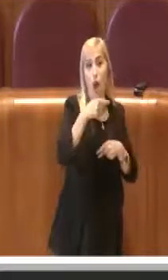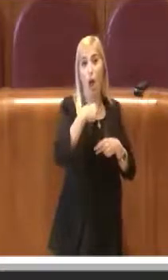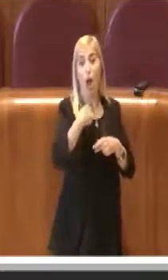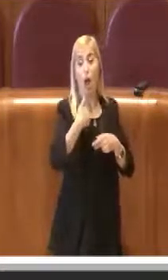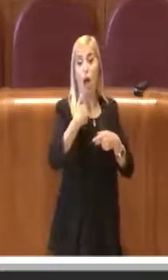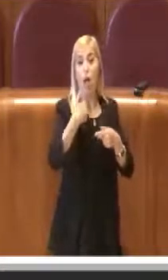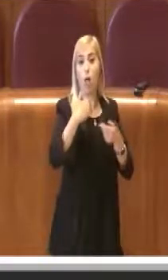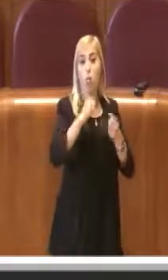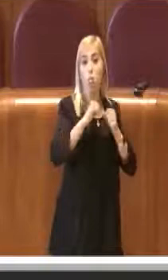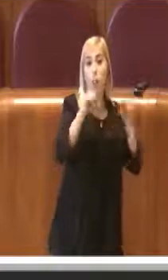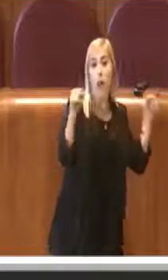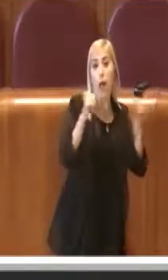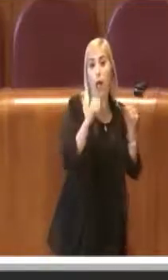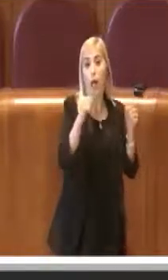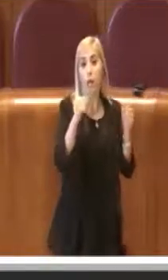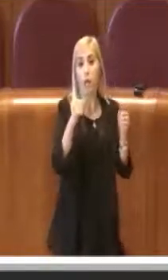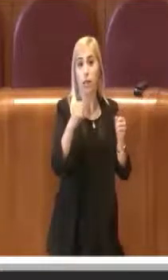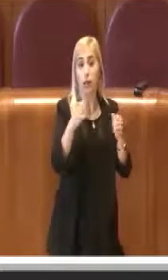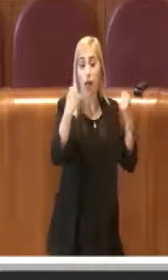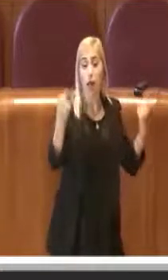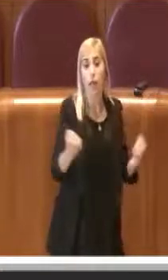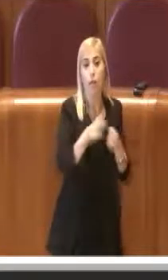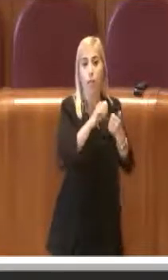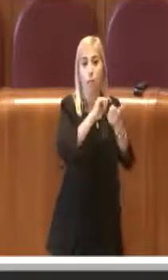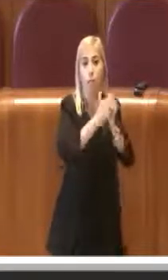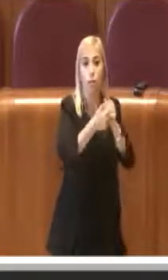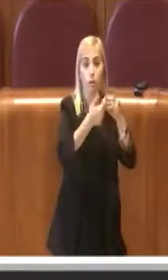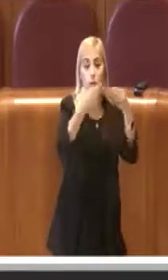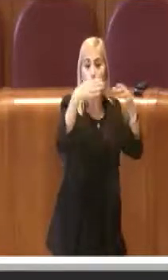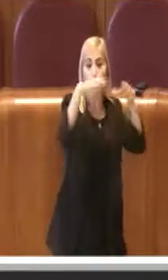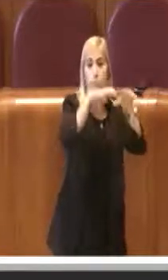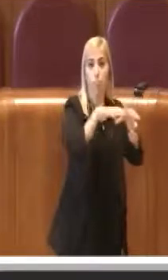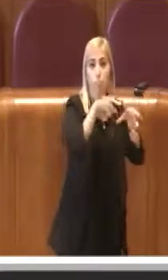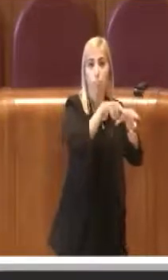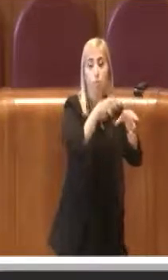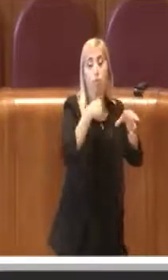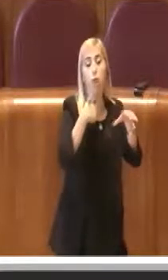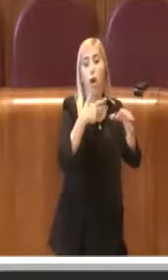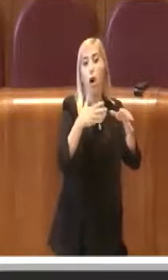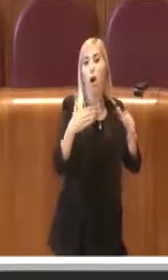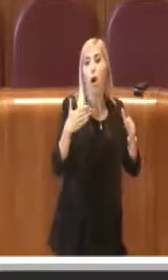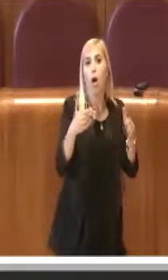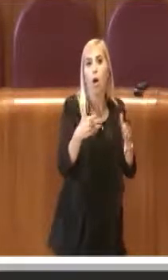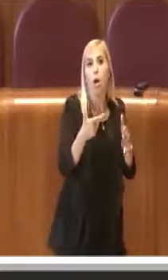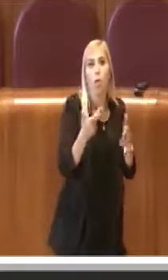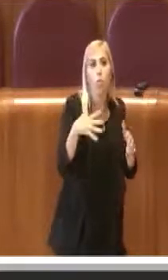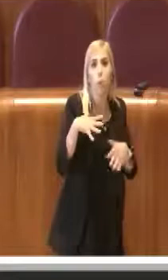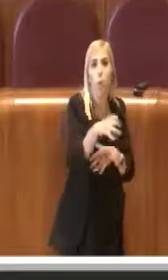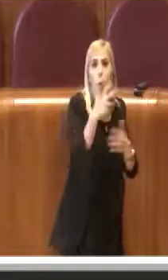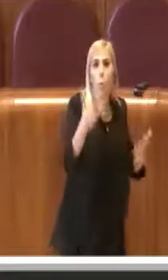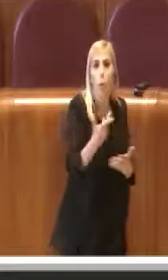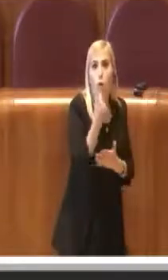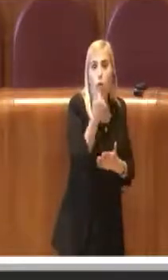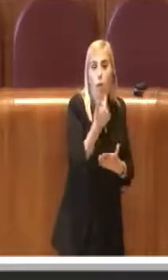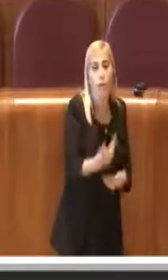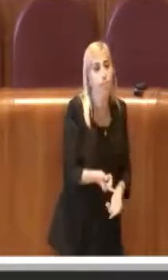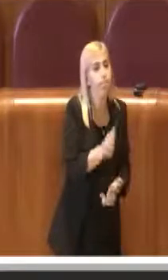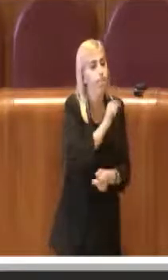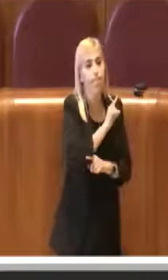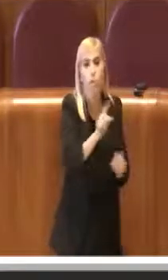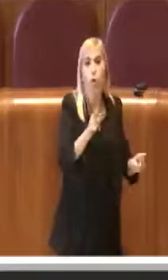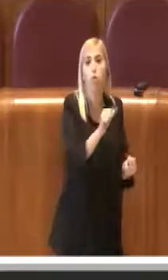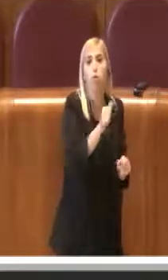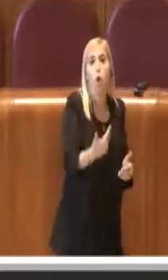chiuso davvero non sono riusciti a recuperare nulla e si sono soltanto trovati caricati dei